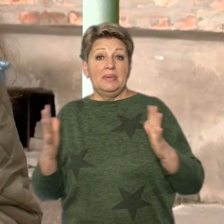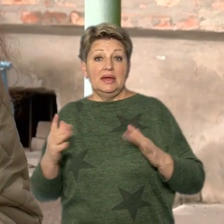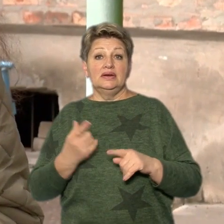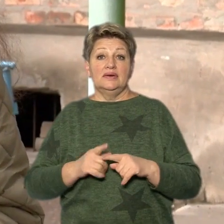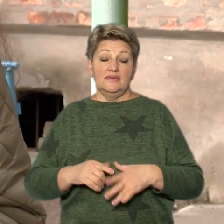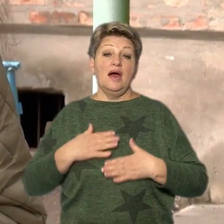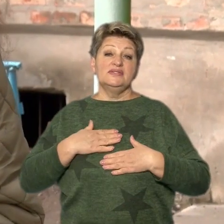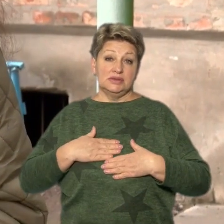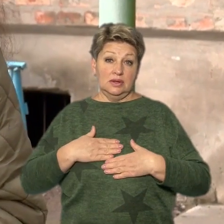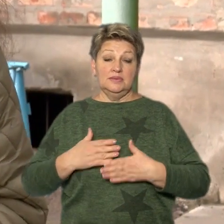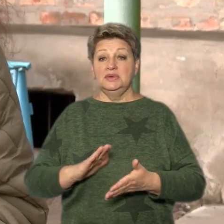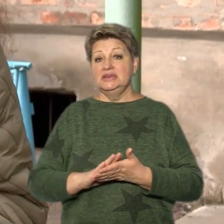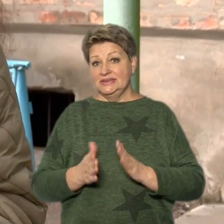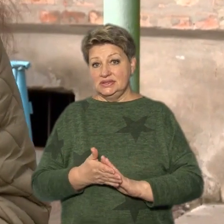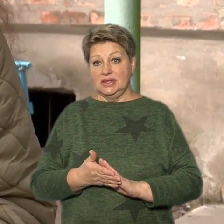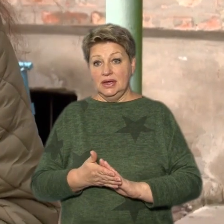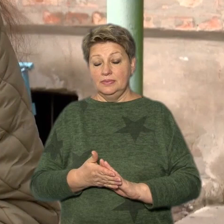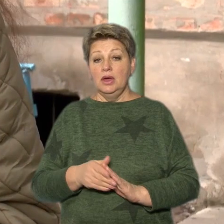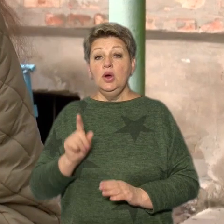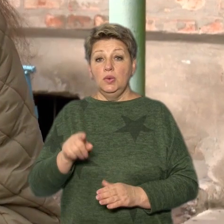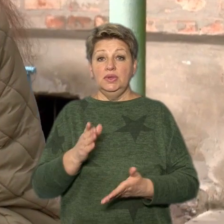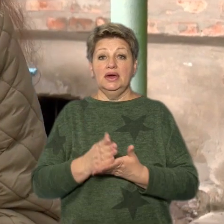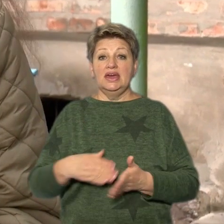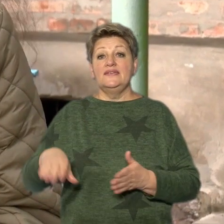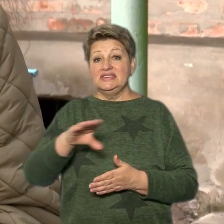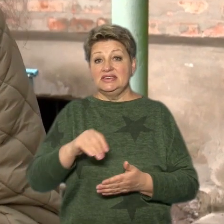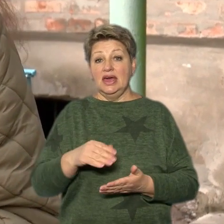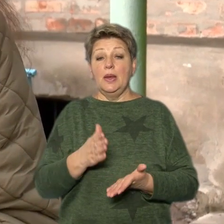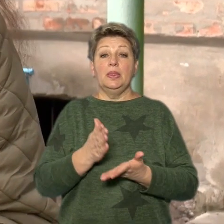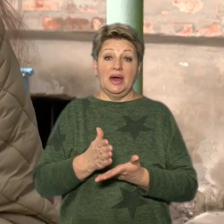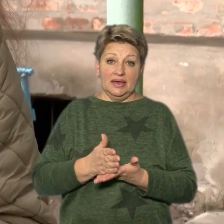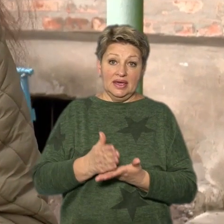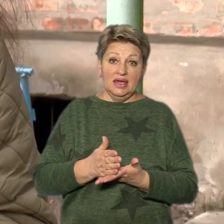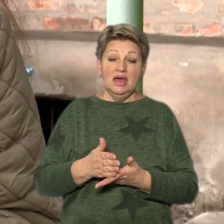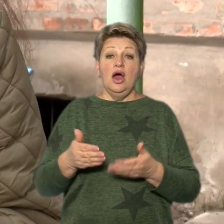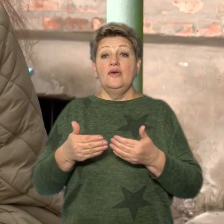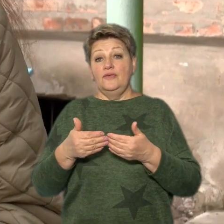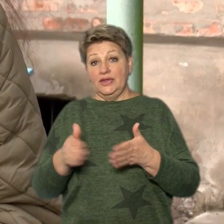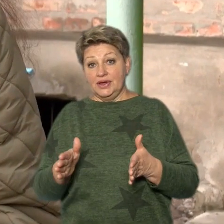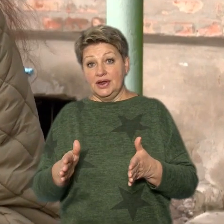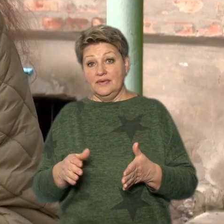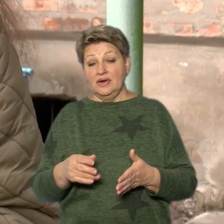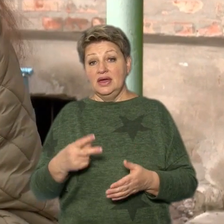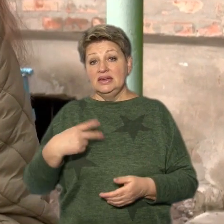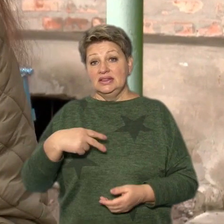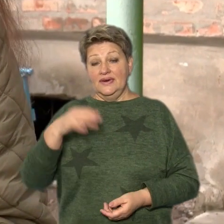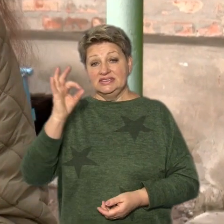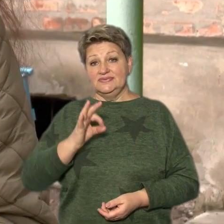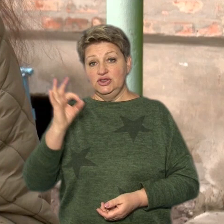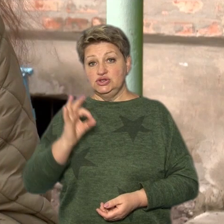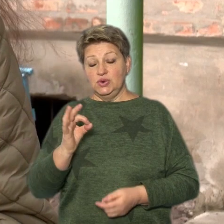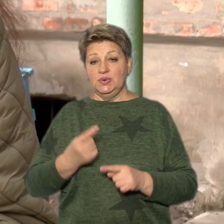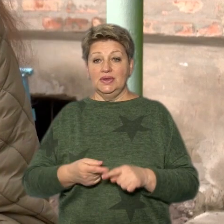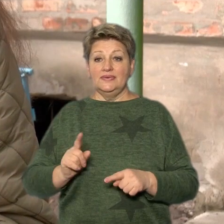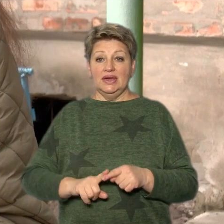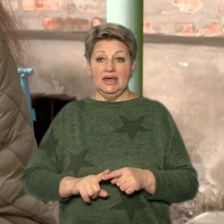задовільному стані, в них є все наявне, вони відкриті. Відсотків 20 –